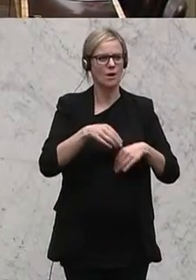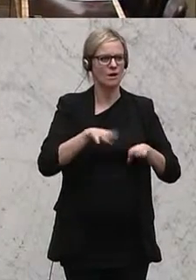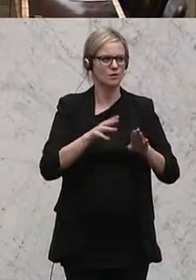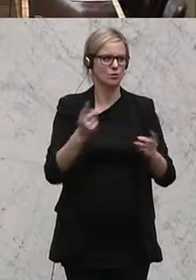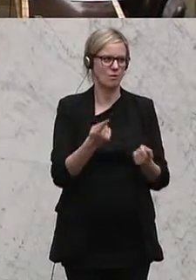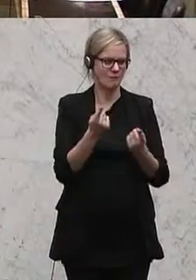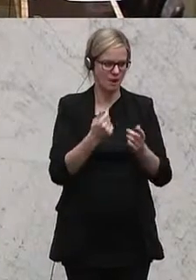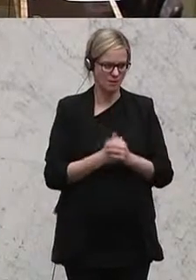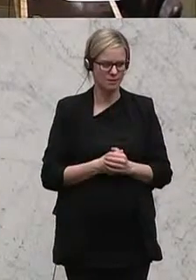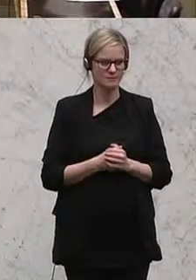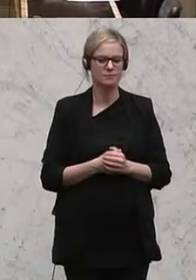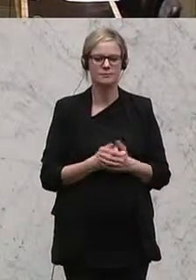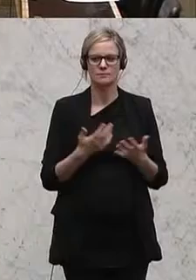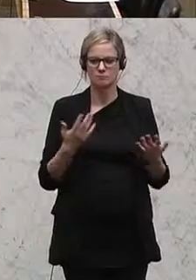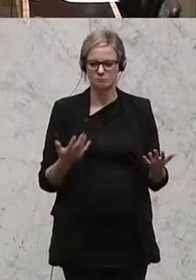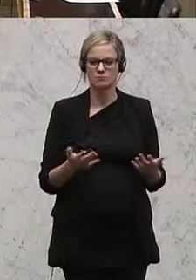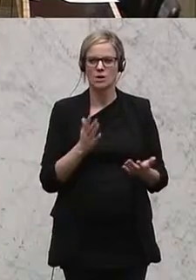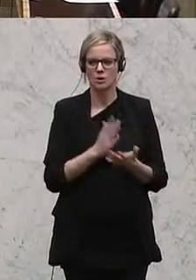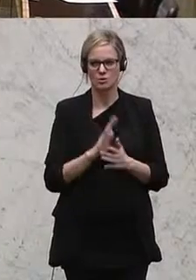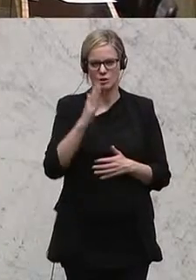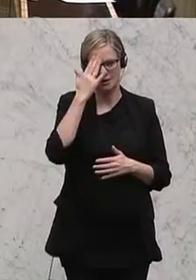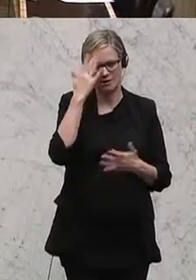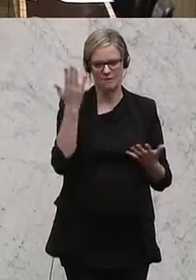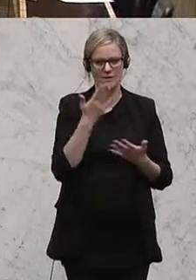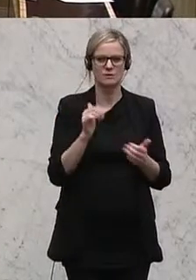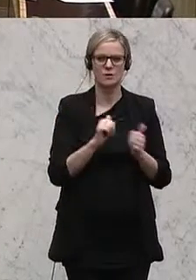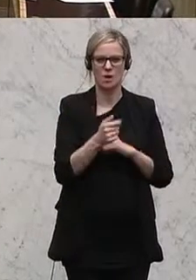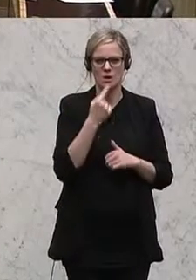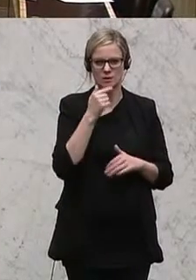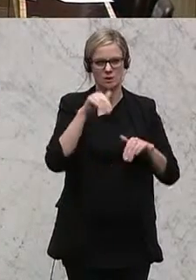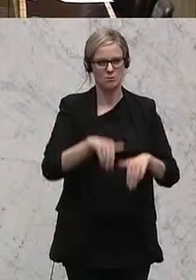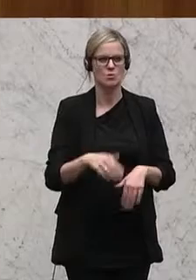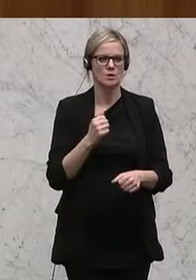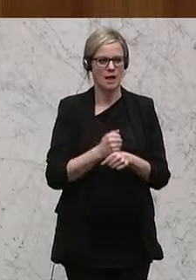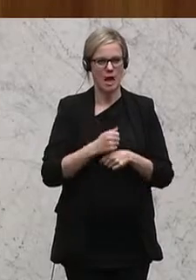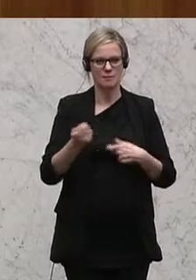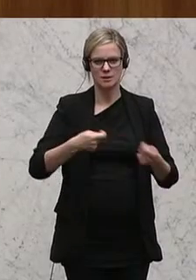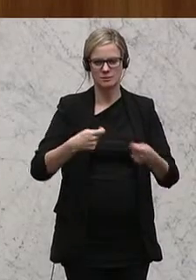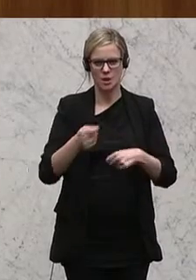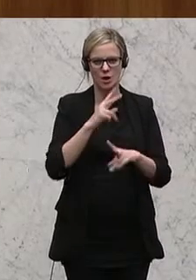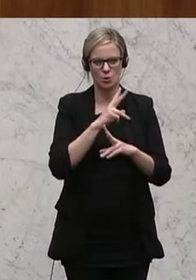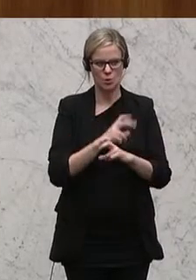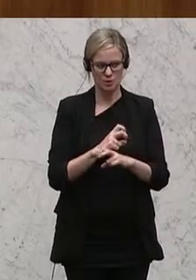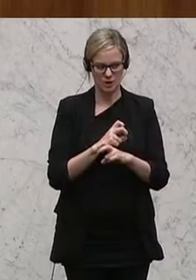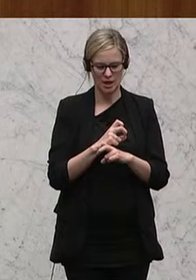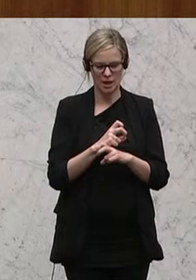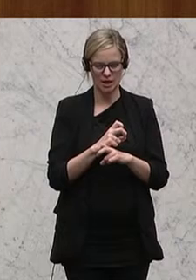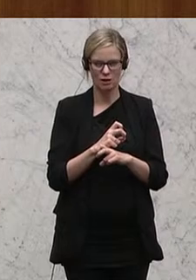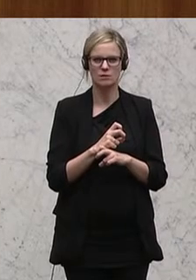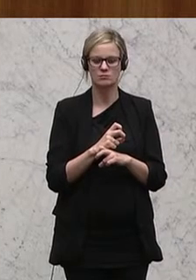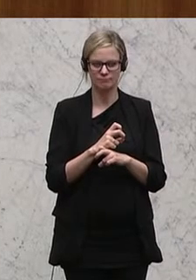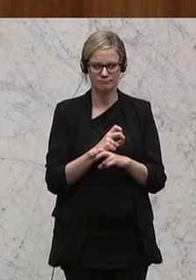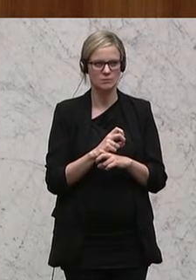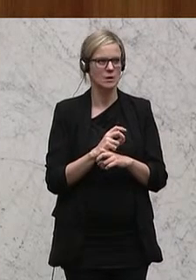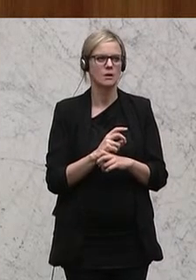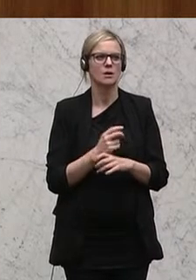Es ist als hinlänglich bekannt, vorauszuschicken, dass der Arbeitsmarkt Österreichs von einer anhaltend